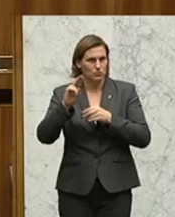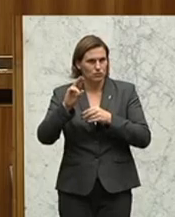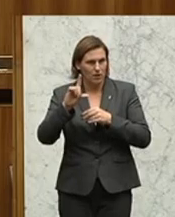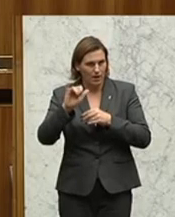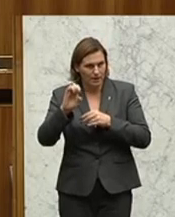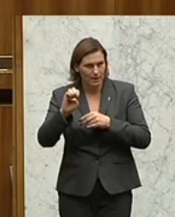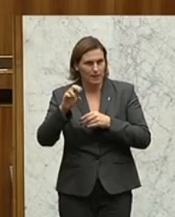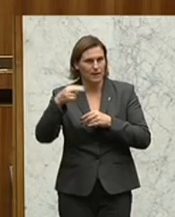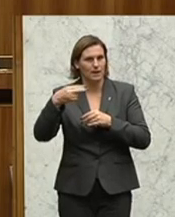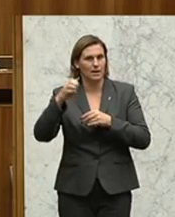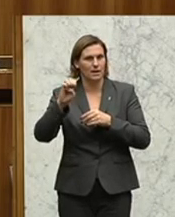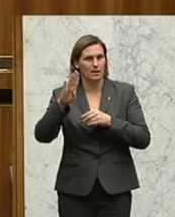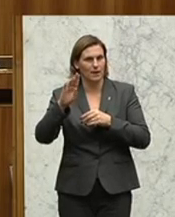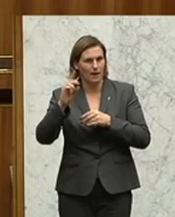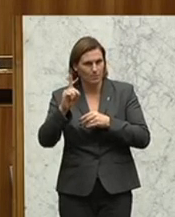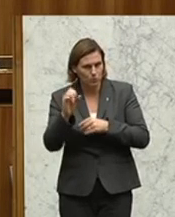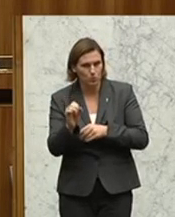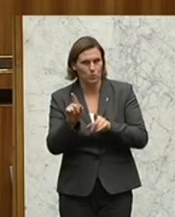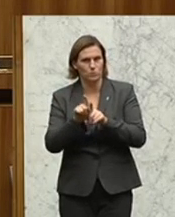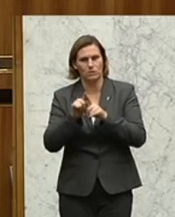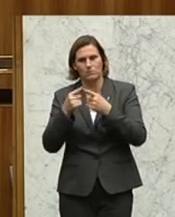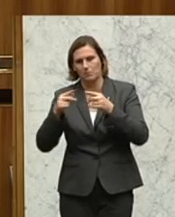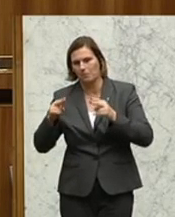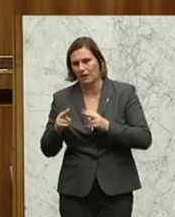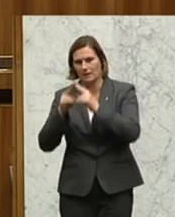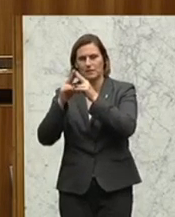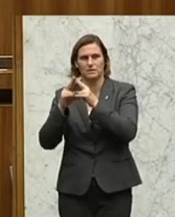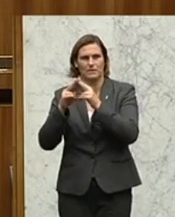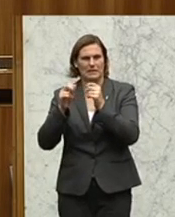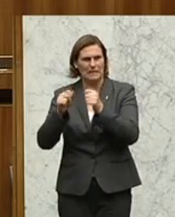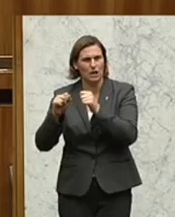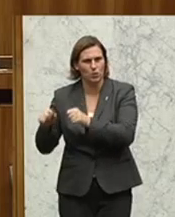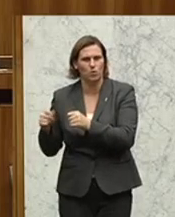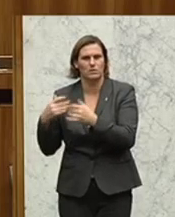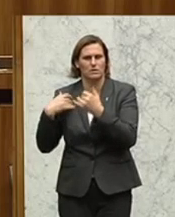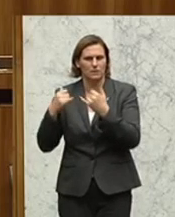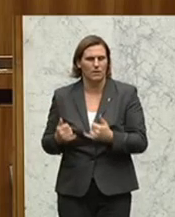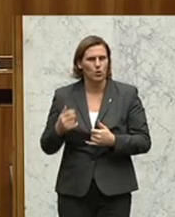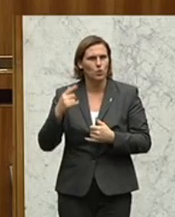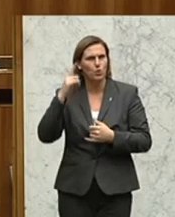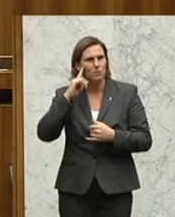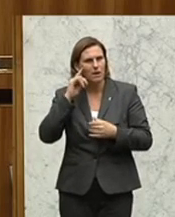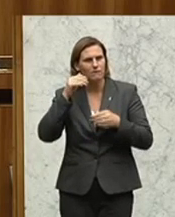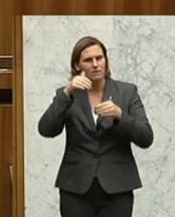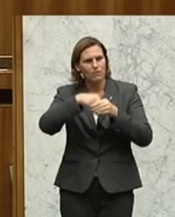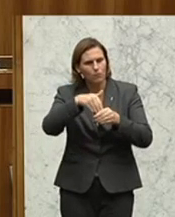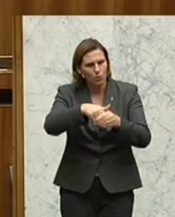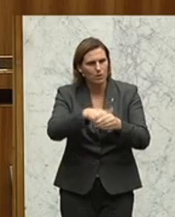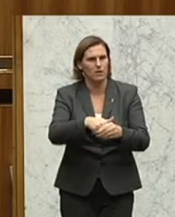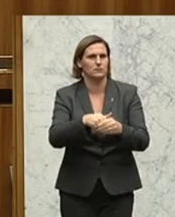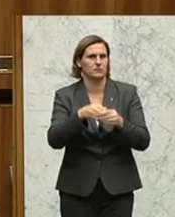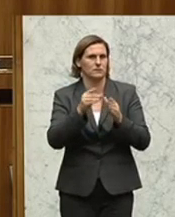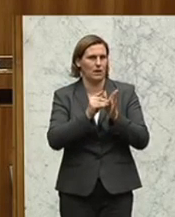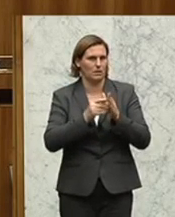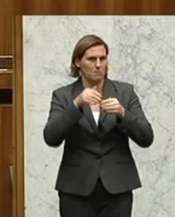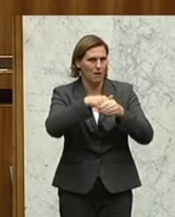laut über Eingriffe in Grundrechte nachgedacht. Es wird nachgedacht, die Vorratsdatenspeicherung wieder einzuführen. Man